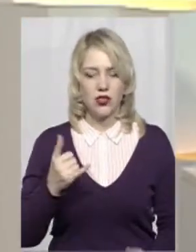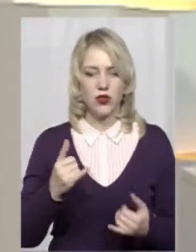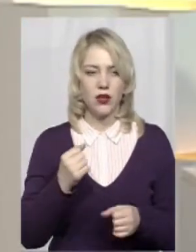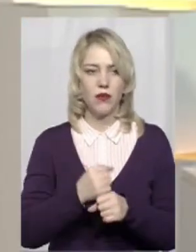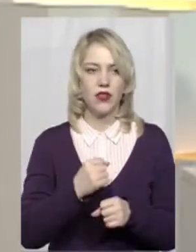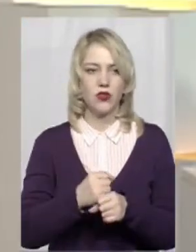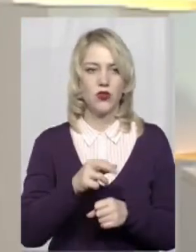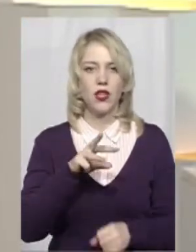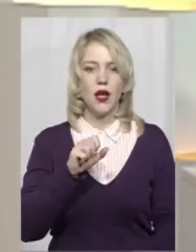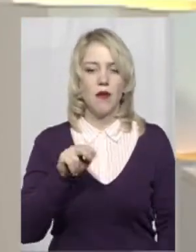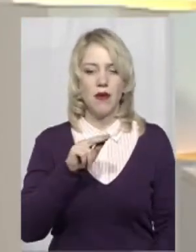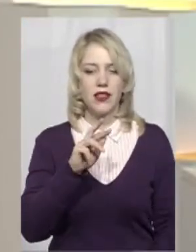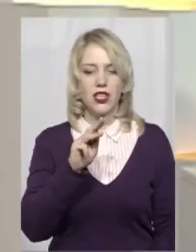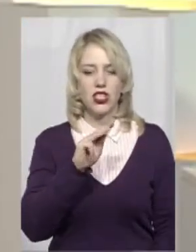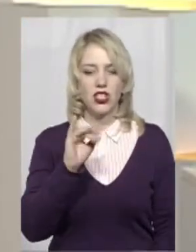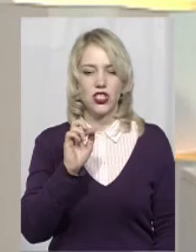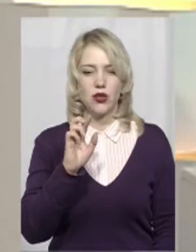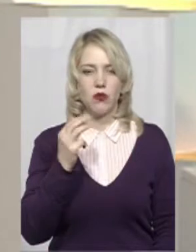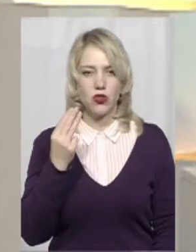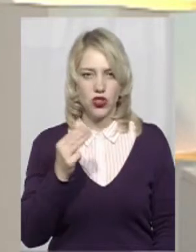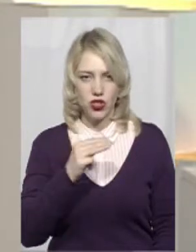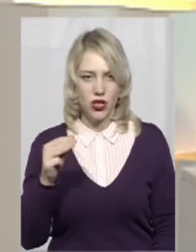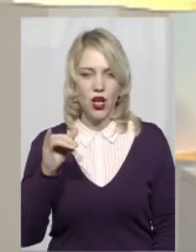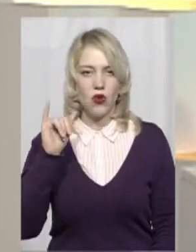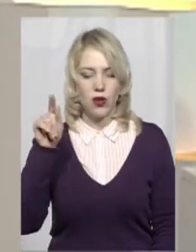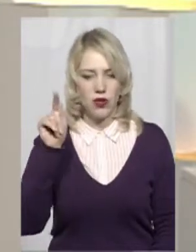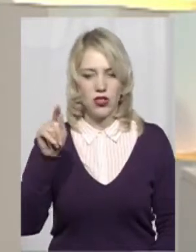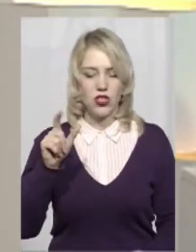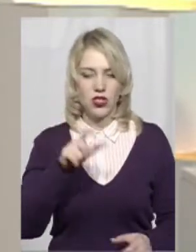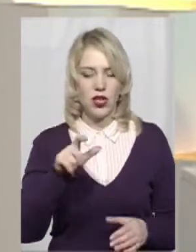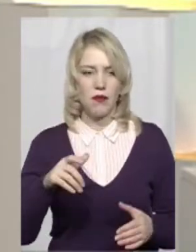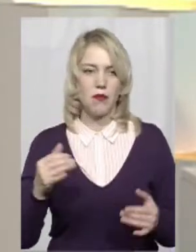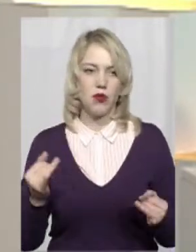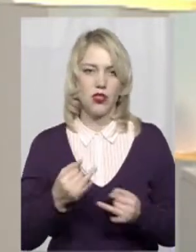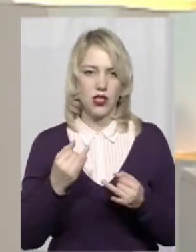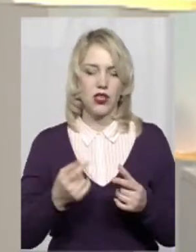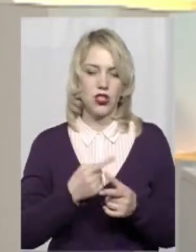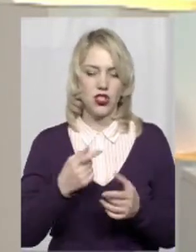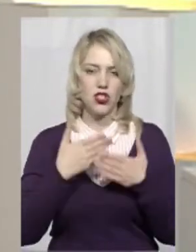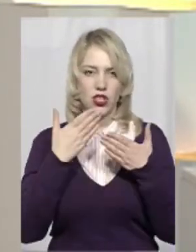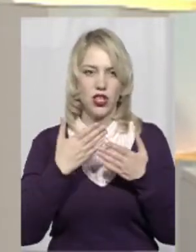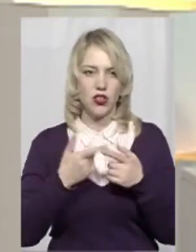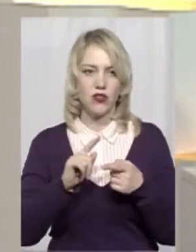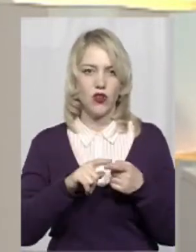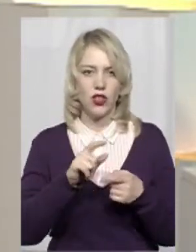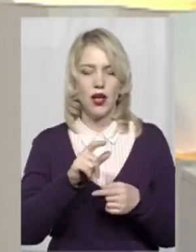працює у Меджибужі. У тамтешніх жителів він поцікавився, чи читають вони передвиборчі,